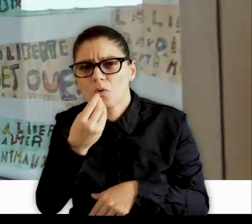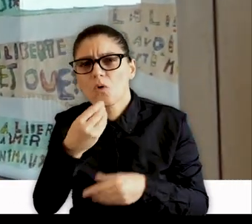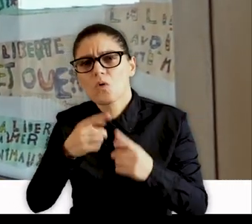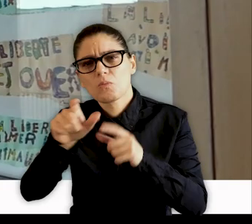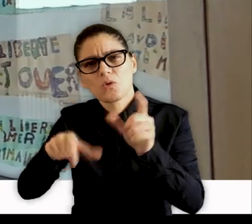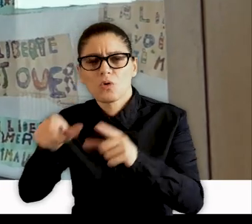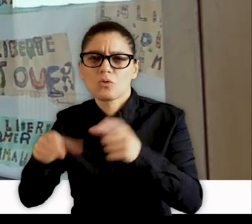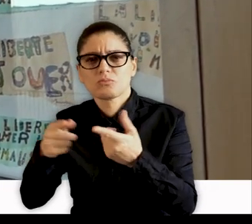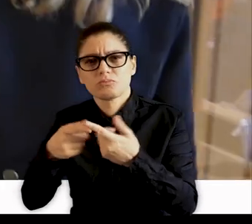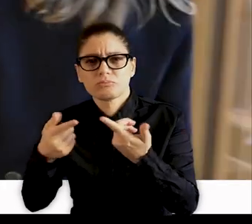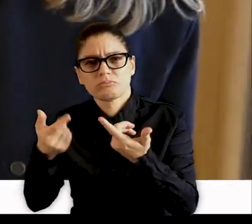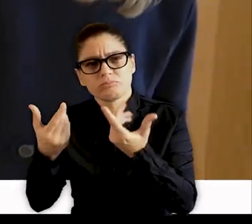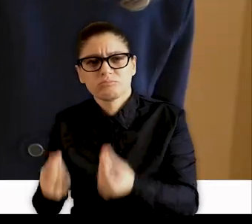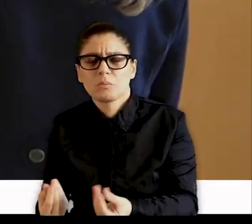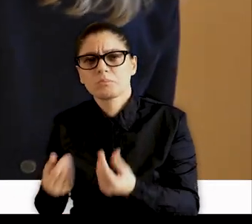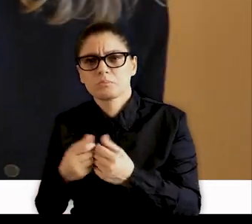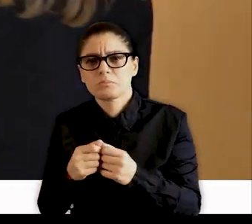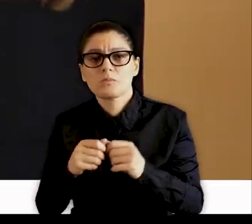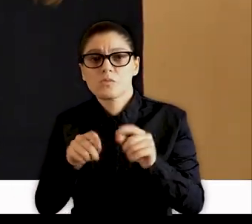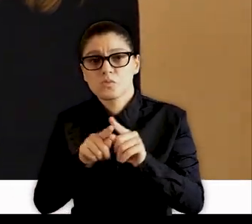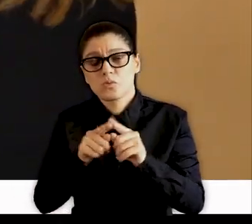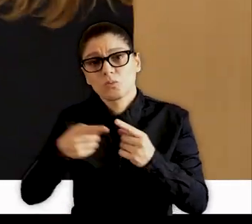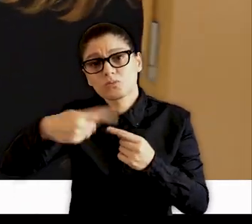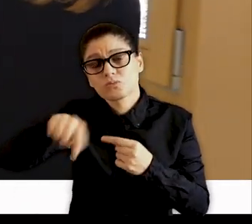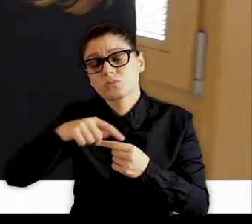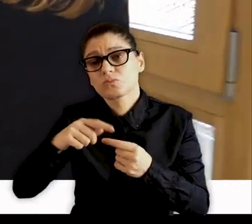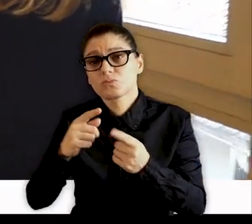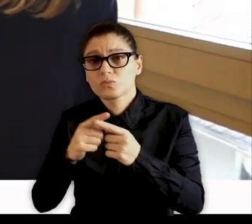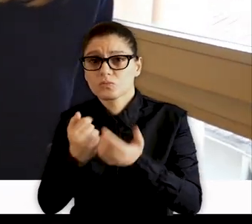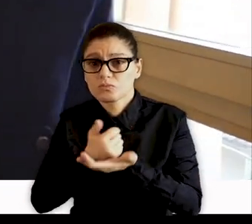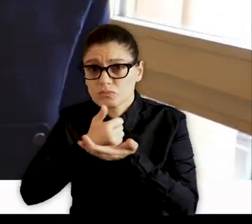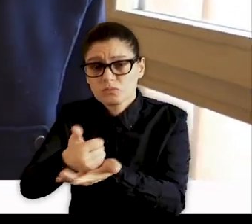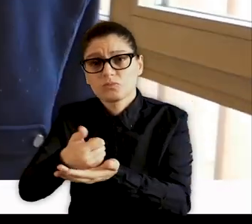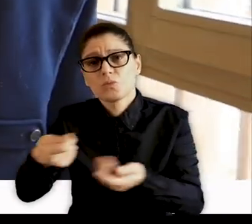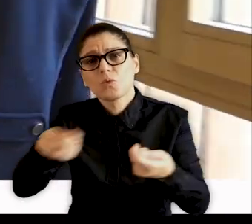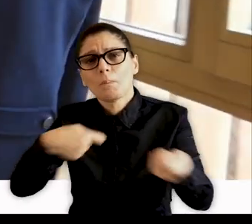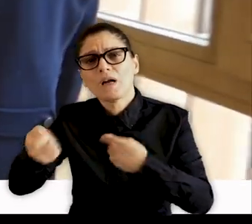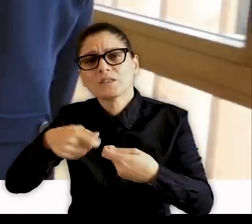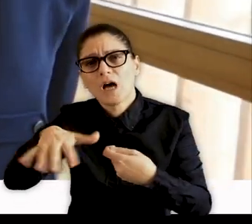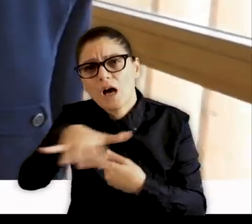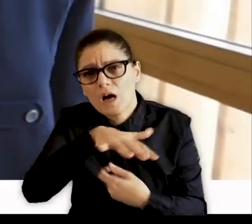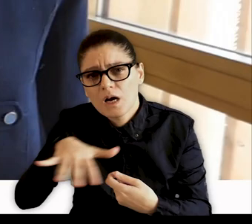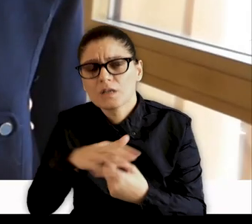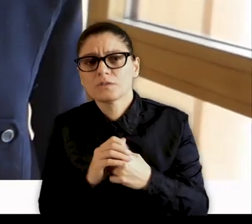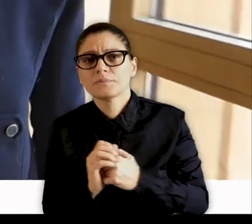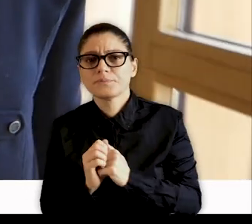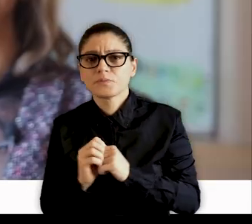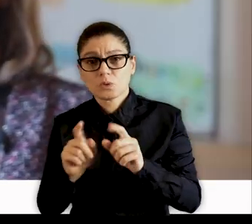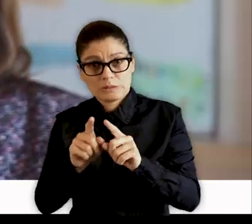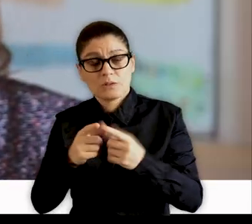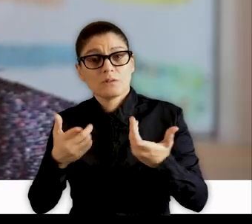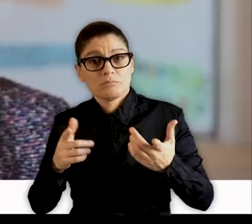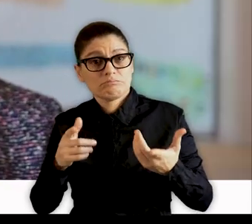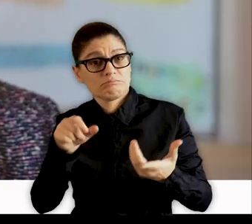organisant l'aide alimentaire des plus fragilisées. Nous avons aussi soutenu au maximum nos commerçants.